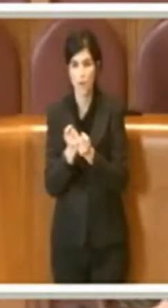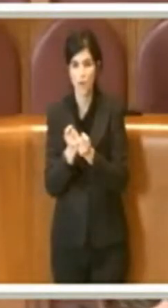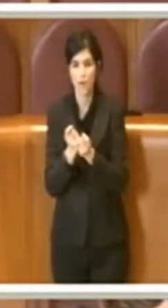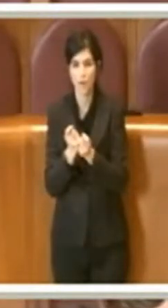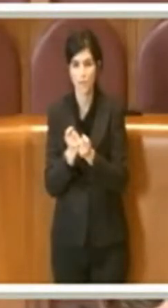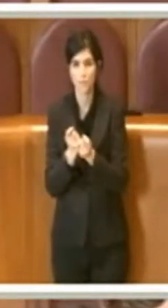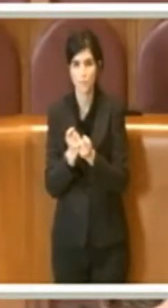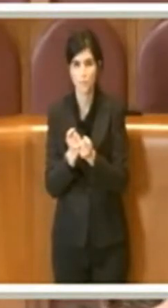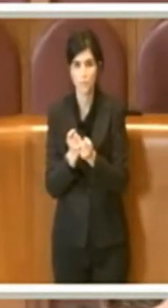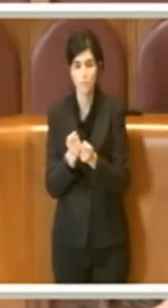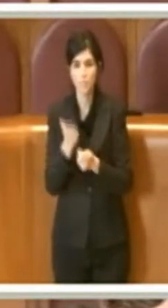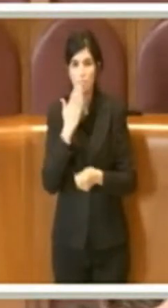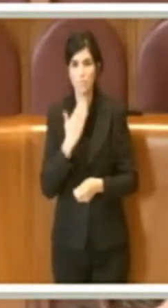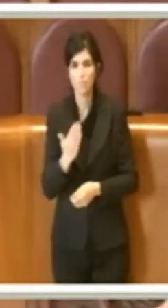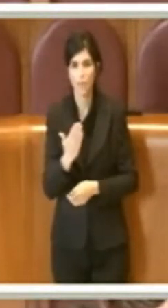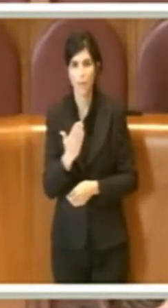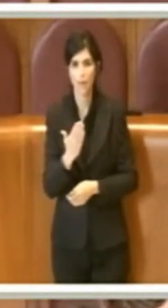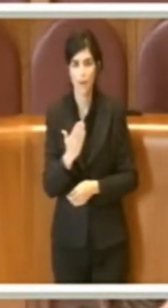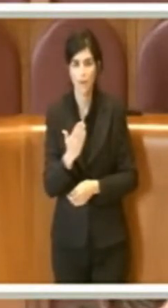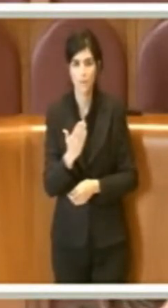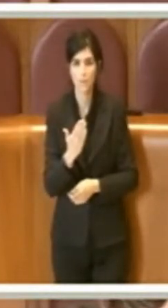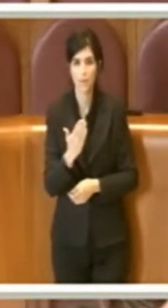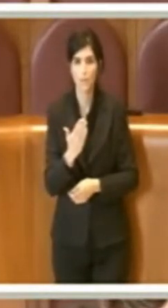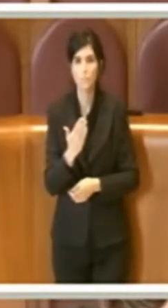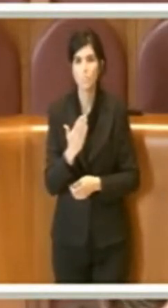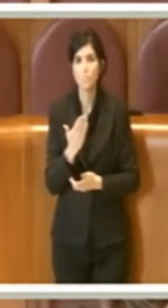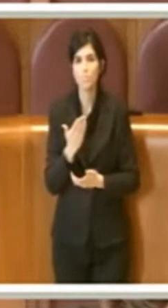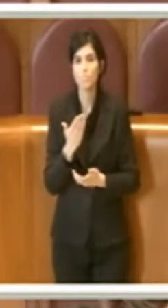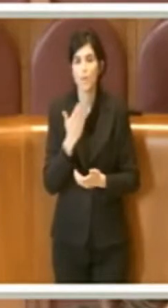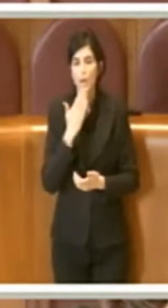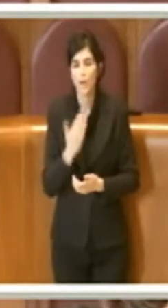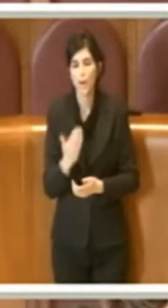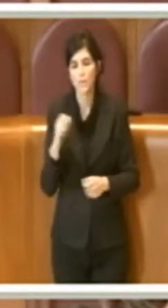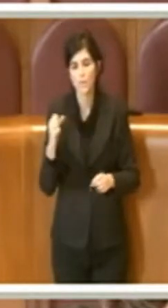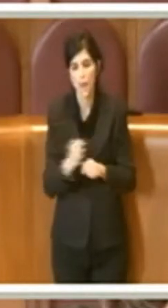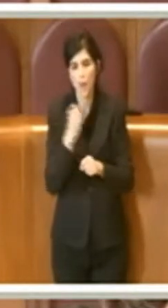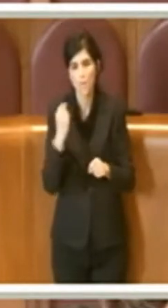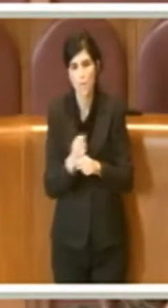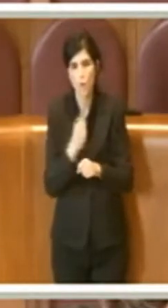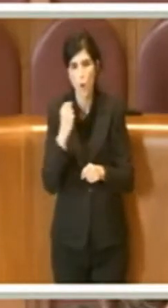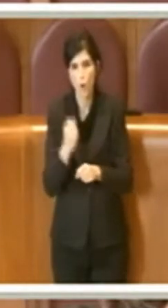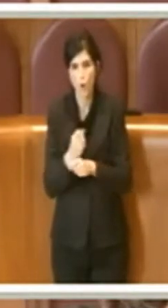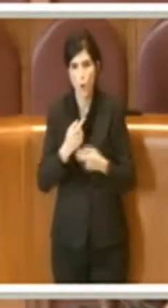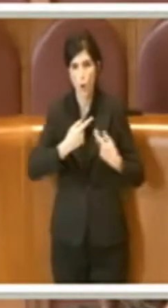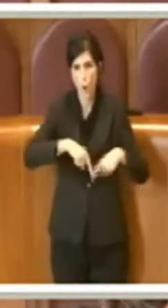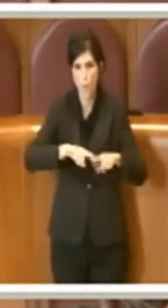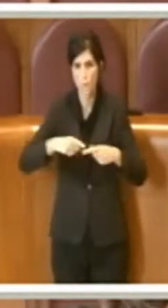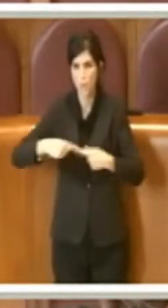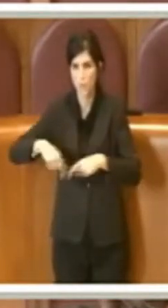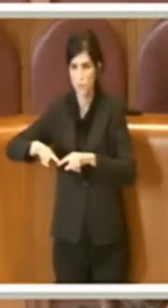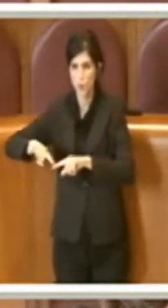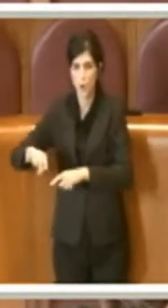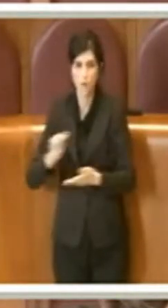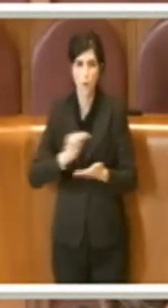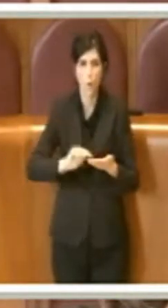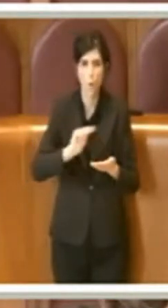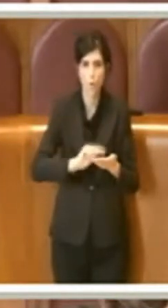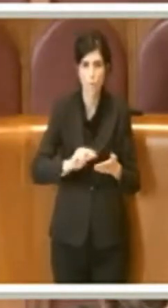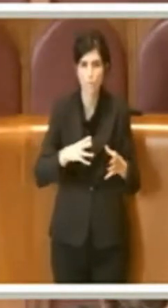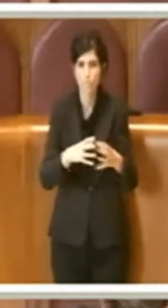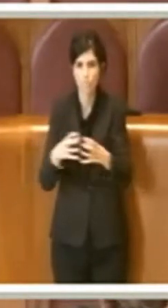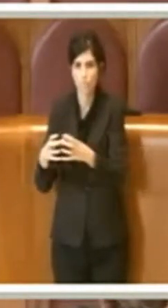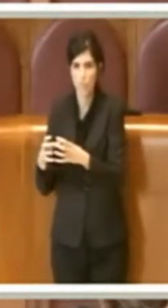grazie al lavoro delle Commissioni e degli uffici si è